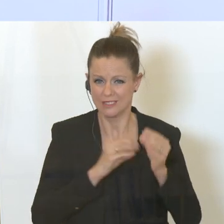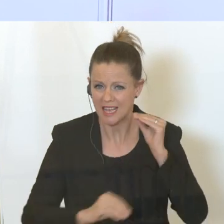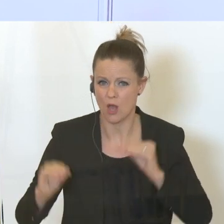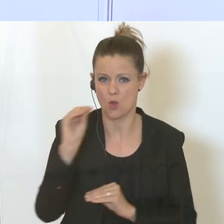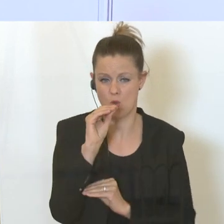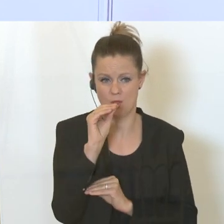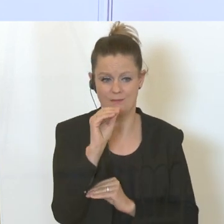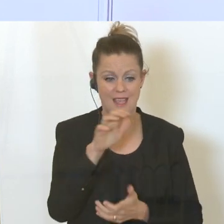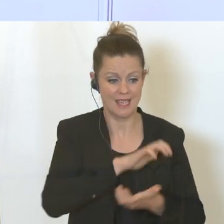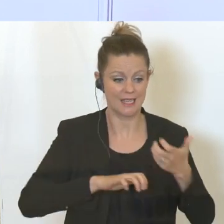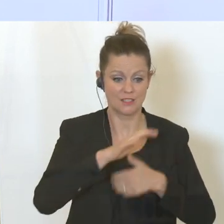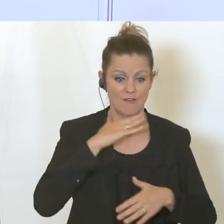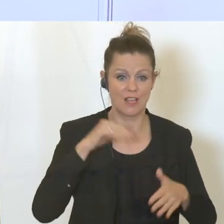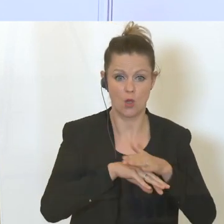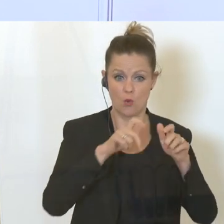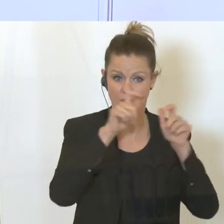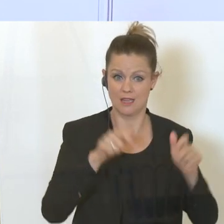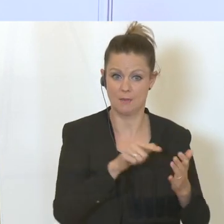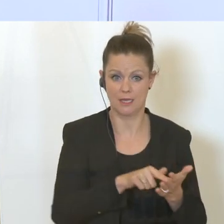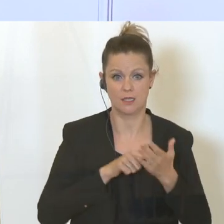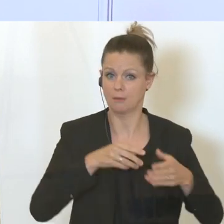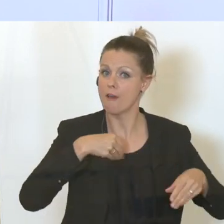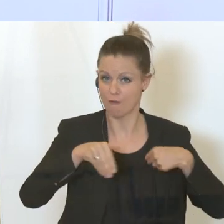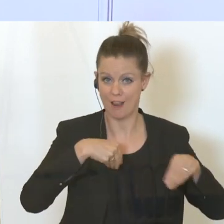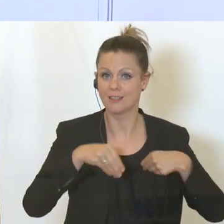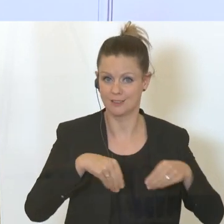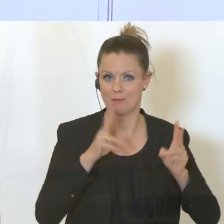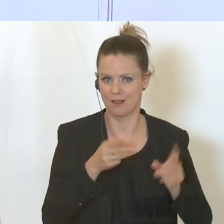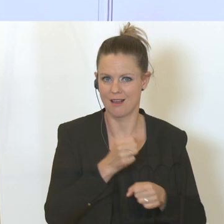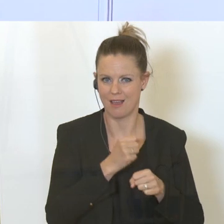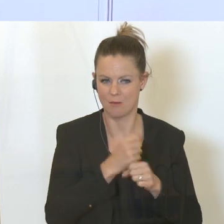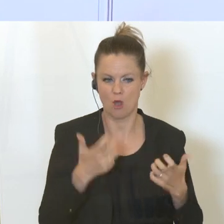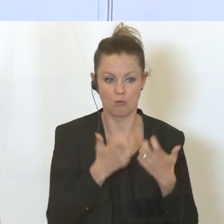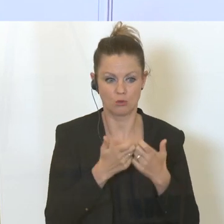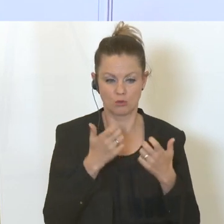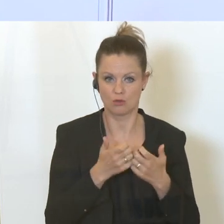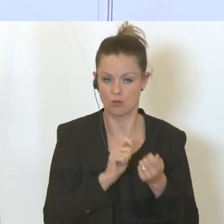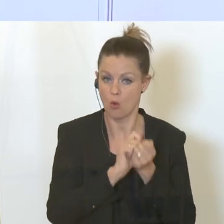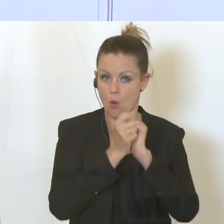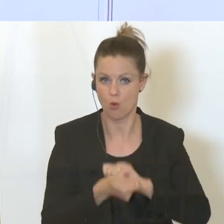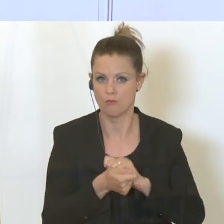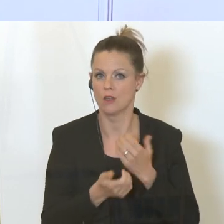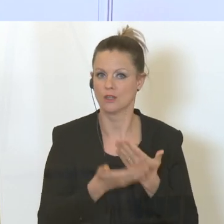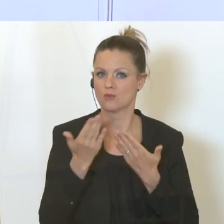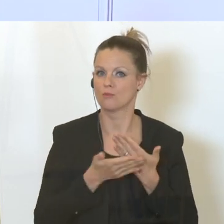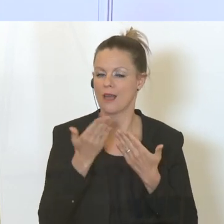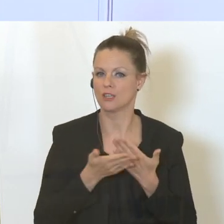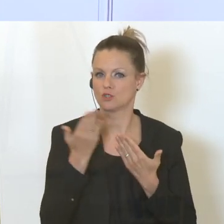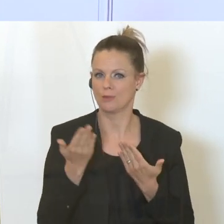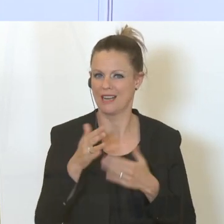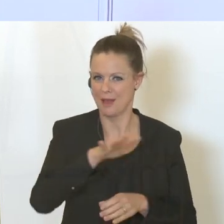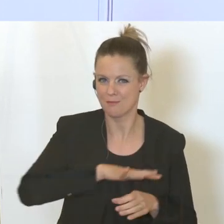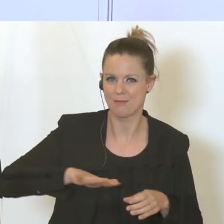viele Unternehmen sehr flexibel gezeigt. Viele von ihnen haben ihre Produktion umgestellt, so zum Beispiel im